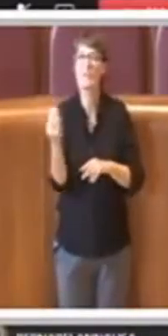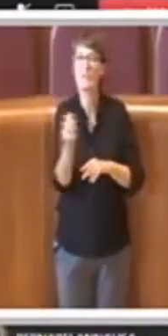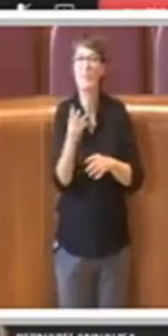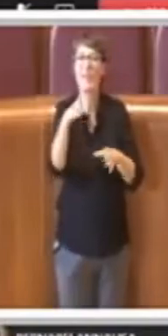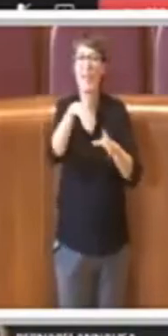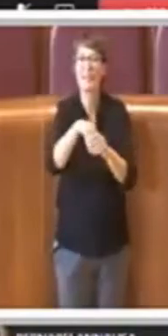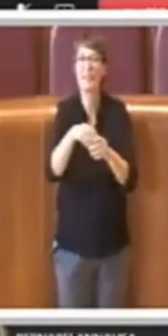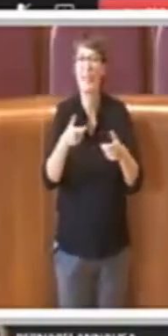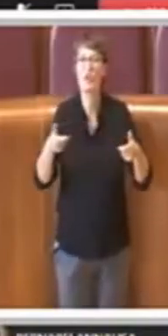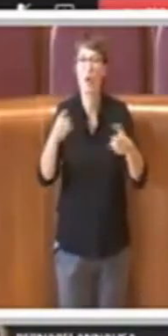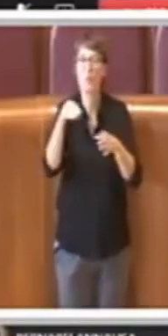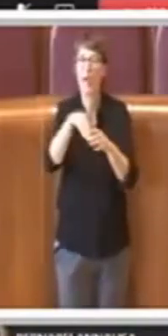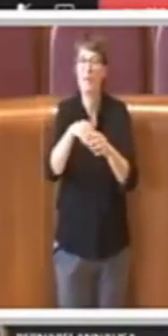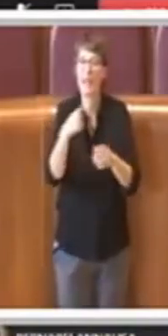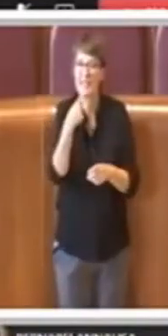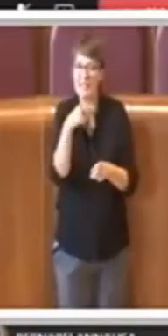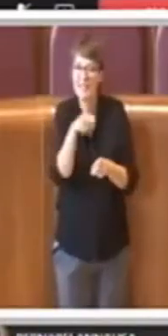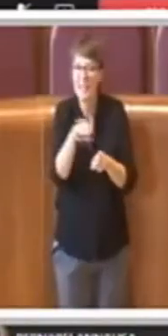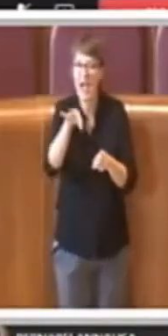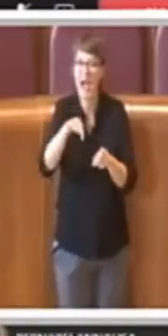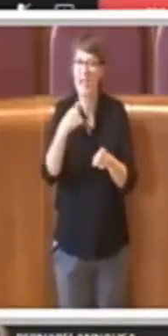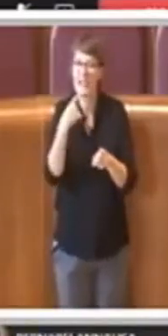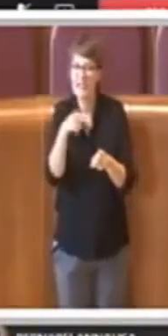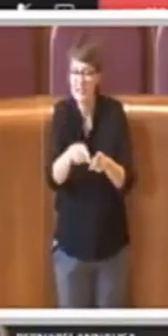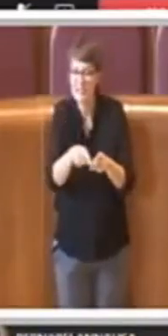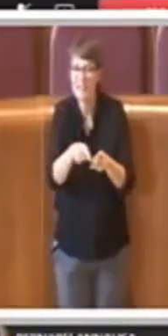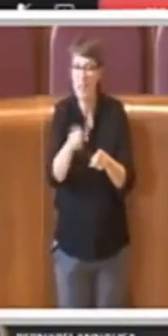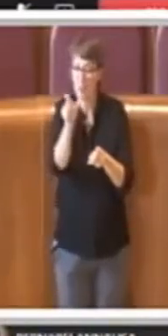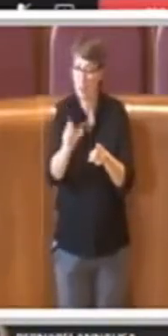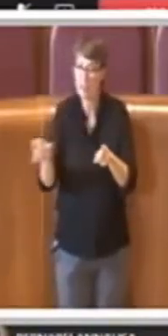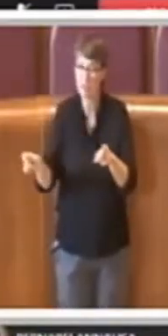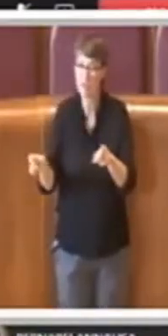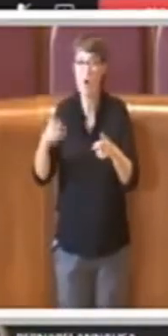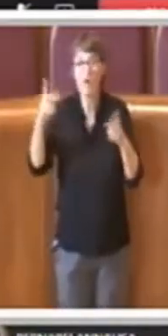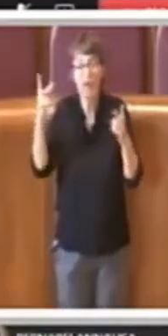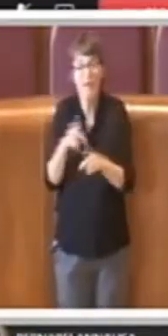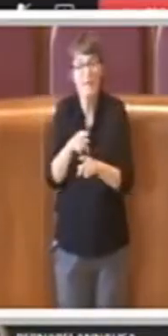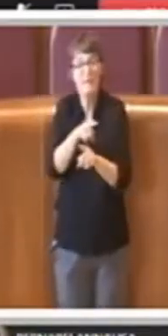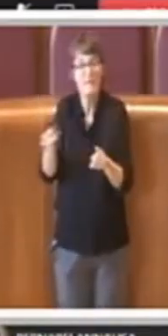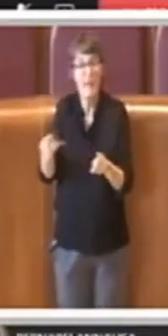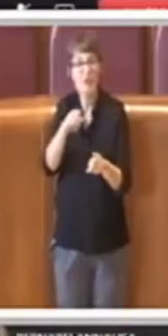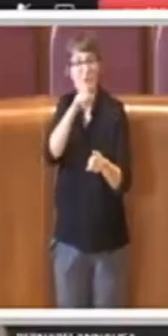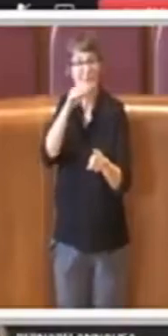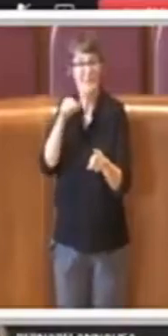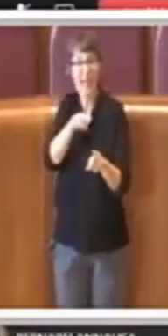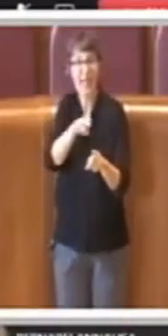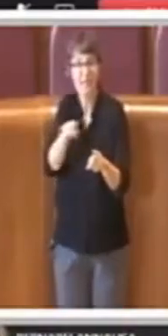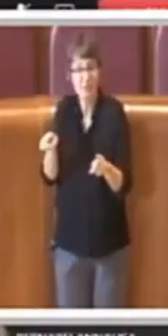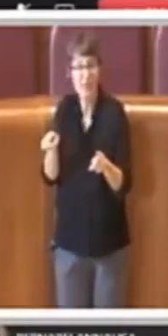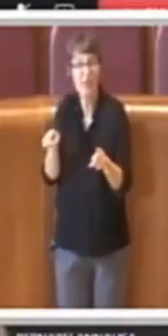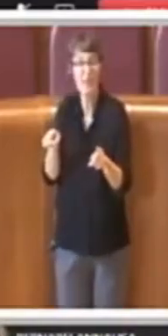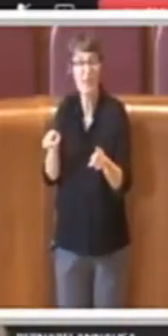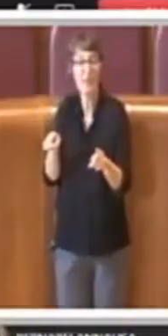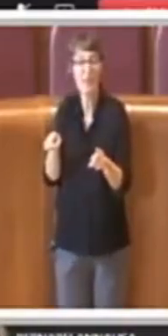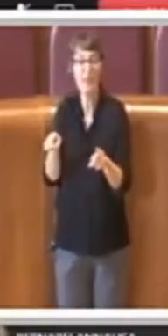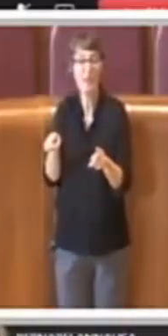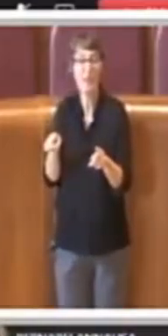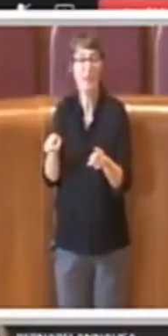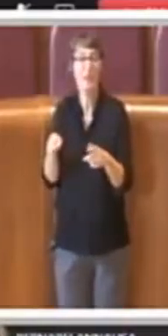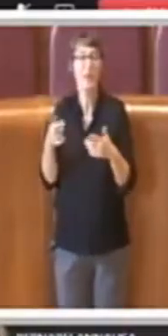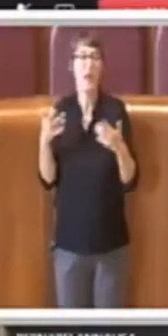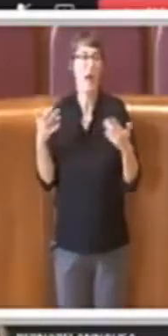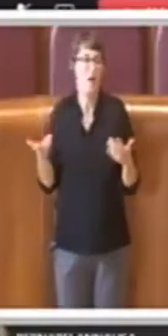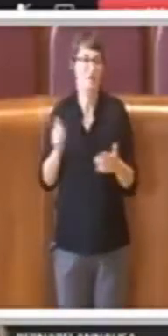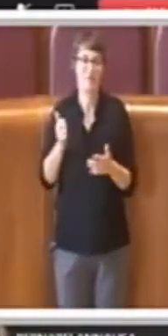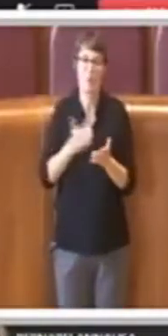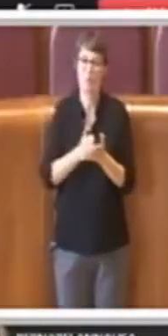in teoria andavano dedicati fossero persone che veramente rientravano in determinati canoni e allora se da 11